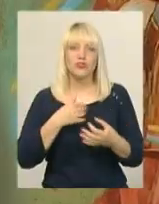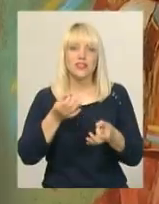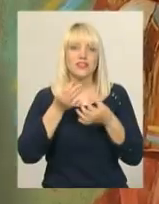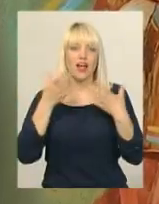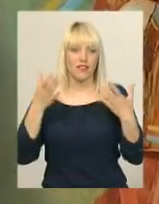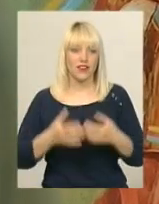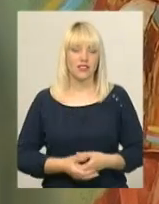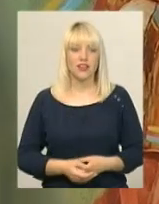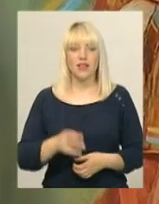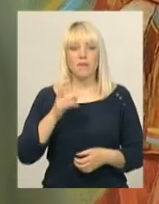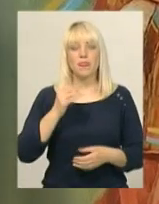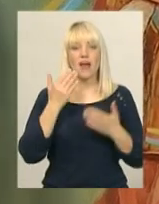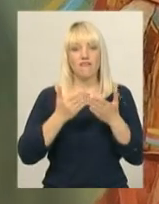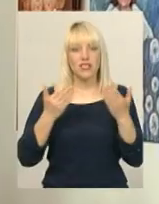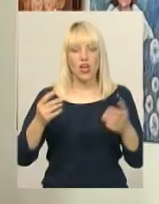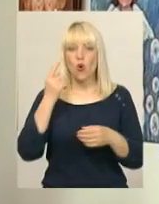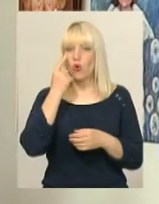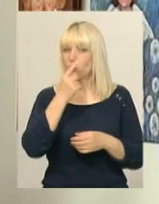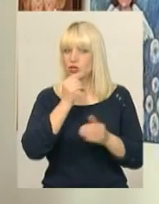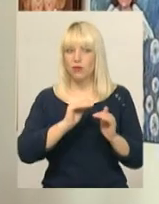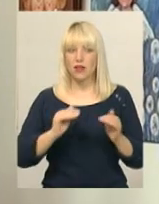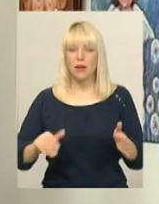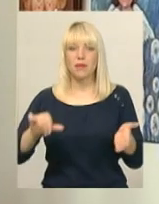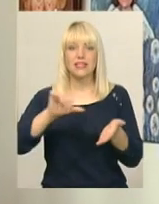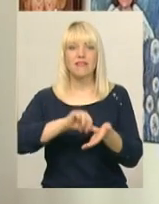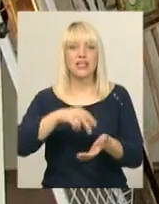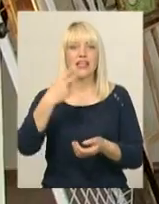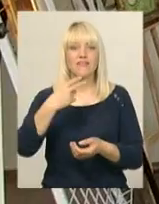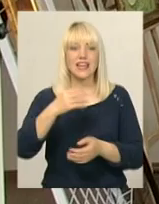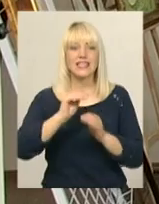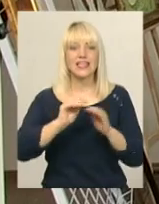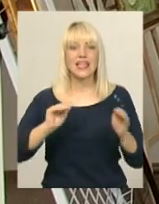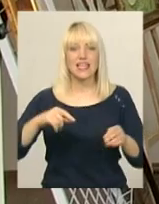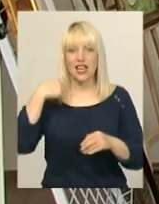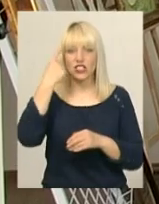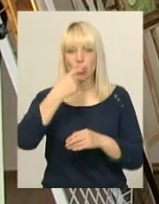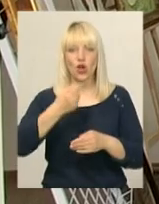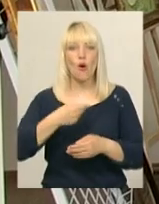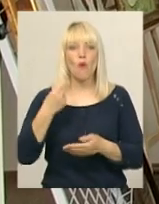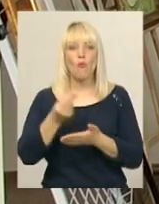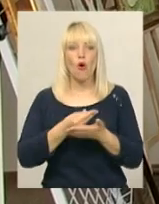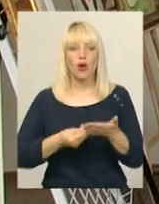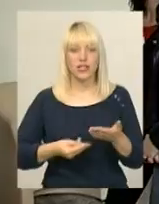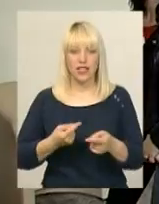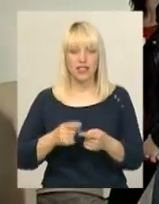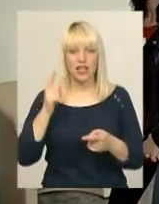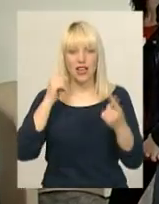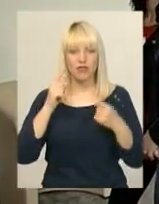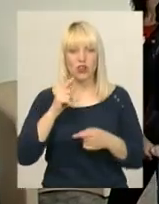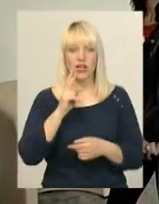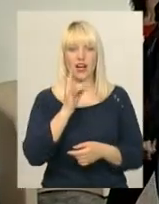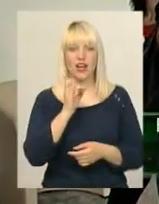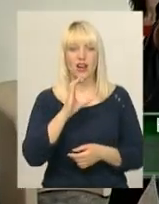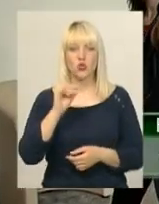На виставці «Очі малечі» представлено 20 дитячих портретів. Авторка робіт – хмельницька художниця Вікторія Красуцька. Вирішила